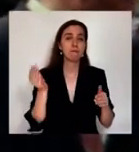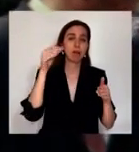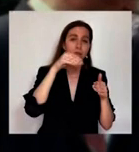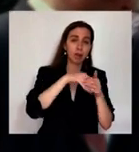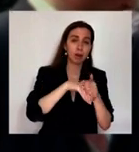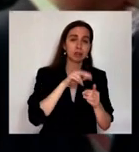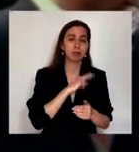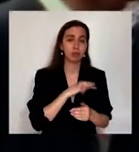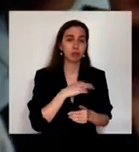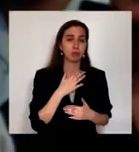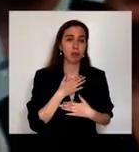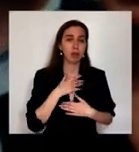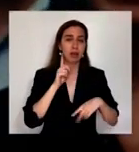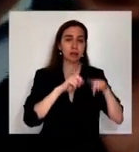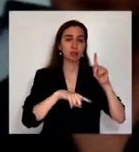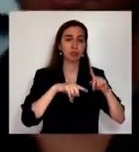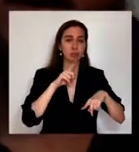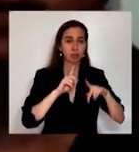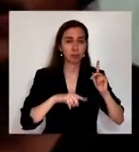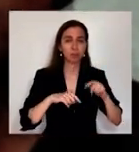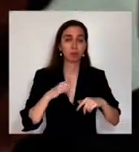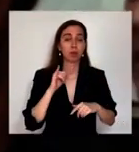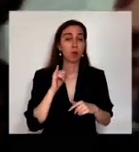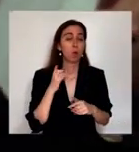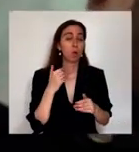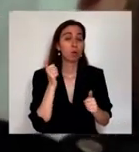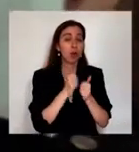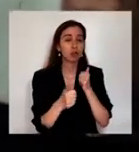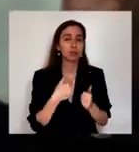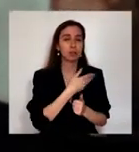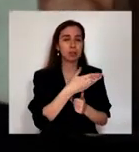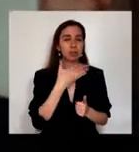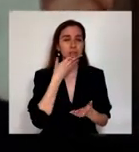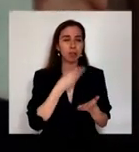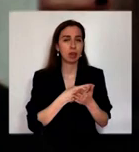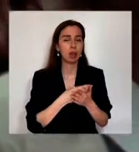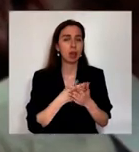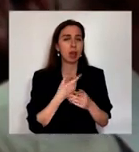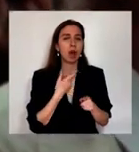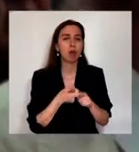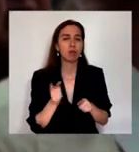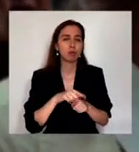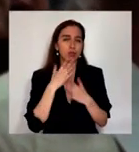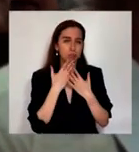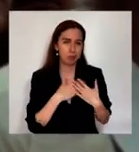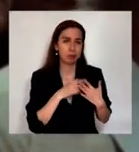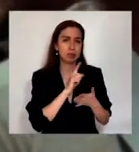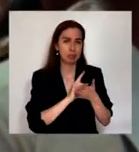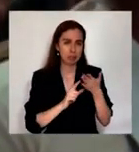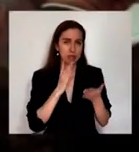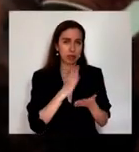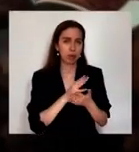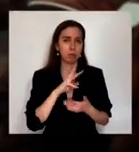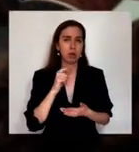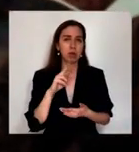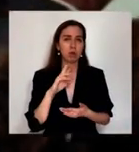моей республики. У каждого из нас свои особенно любимые стихи Маяковского, свое понимание его